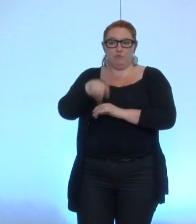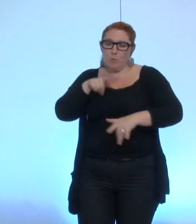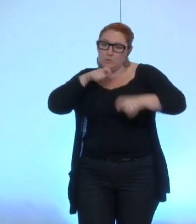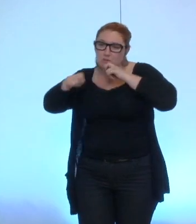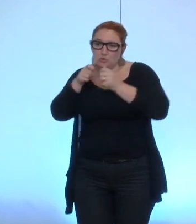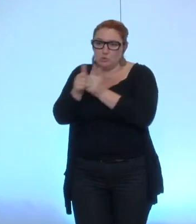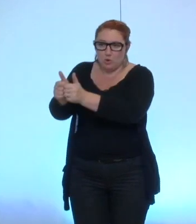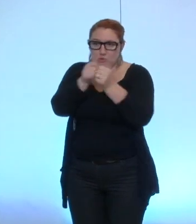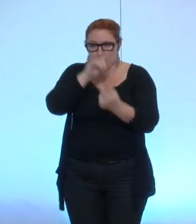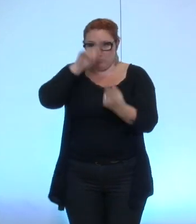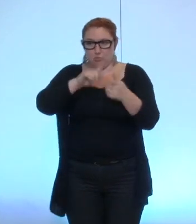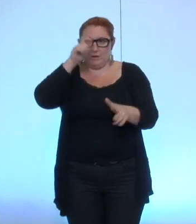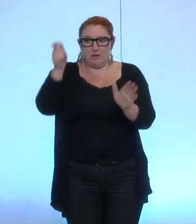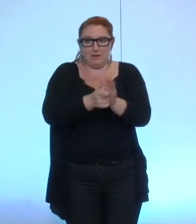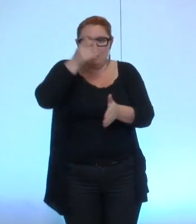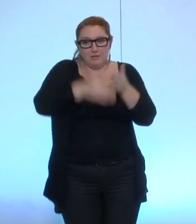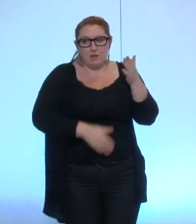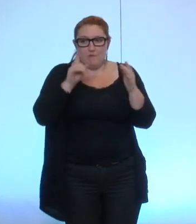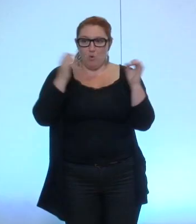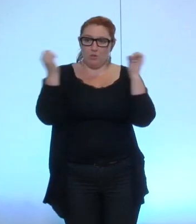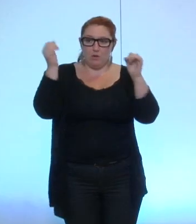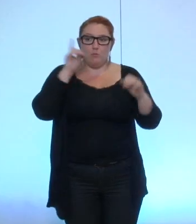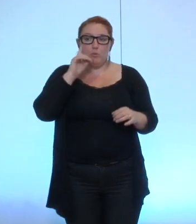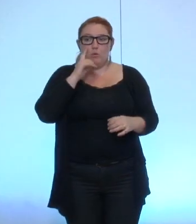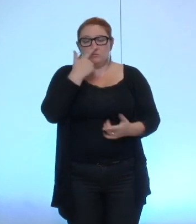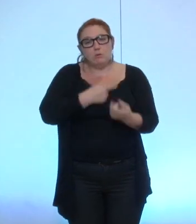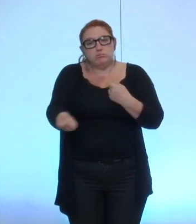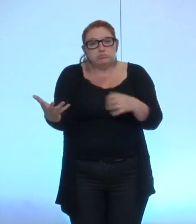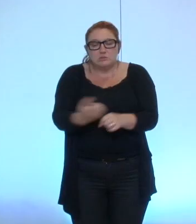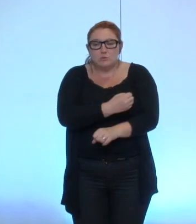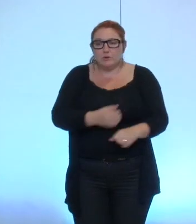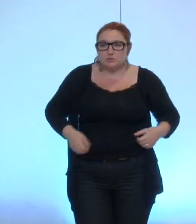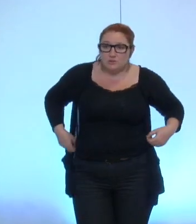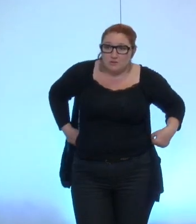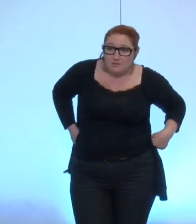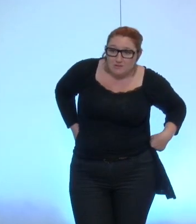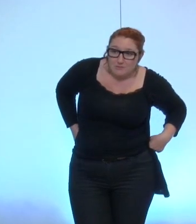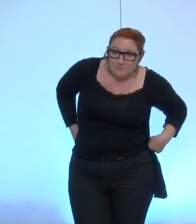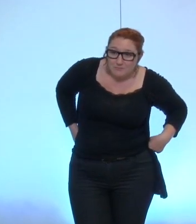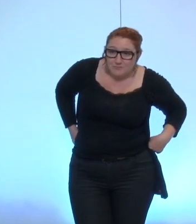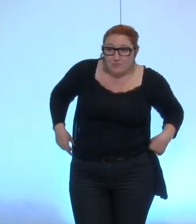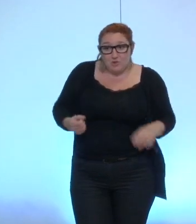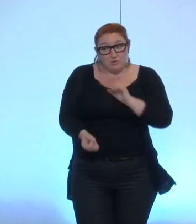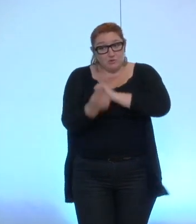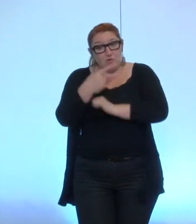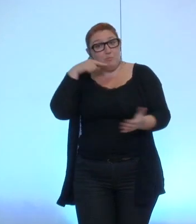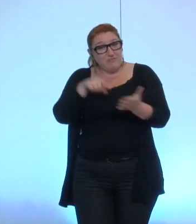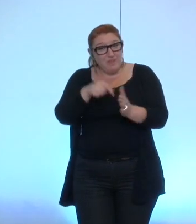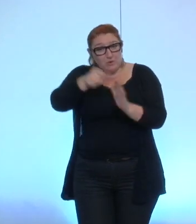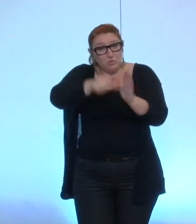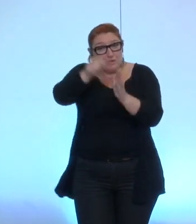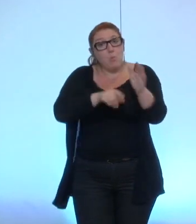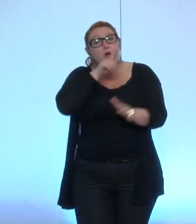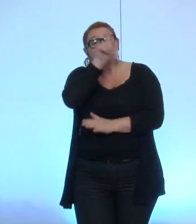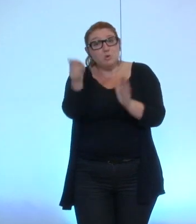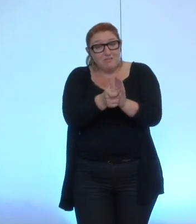sur les délais exacts et qu se mette d'accord parce que sinon je pense que c'est un peu dommage à moins que vous souhaitiez échanger tous les mois le jour du conseil mais je ne crois